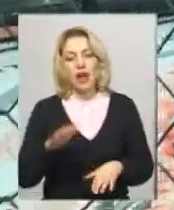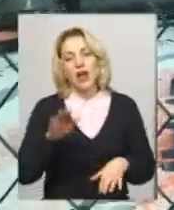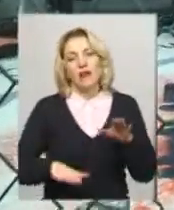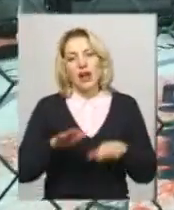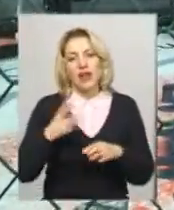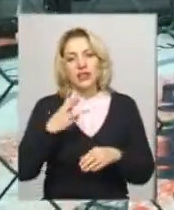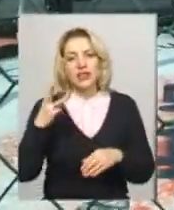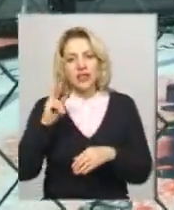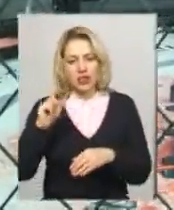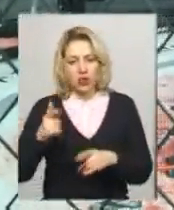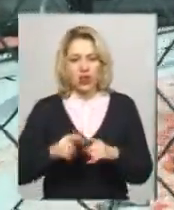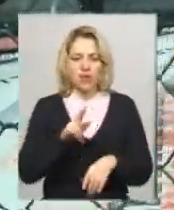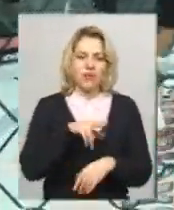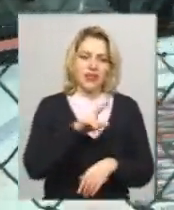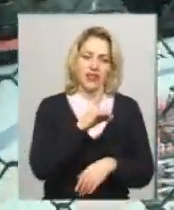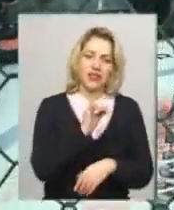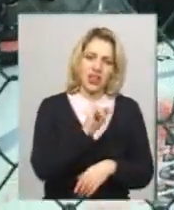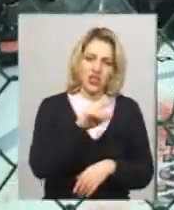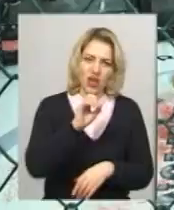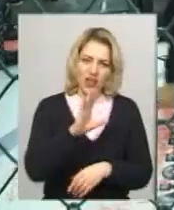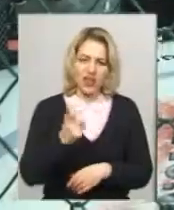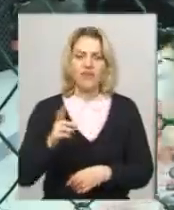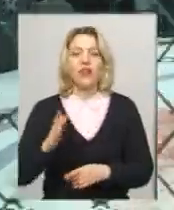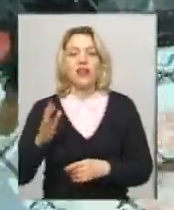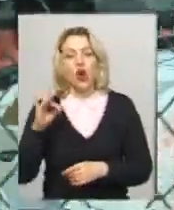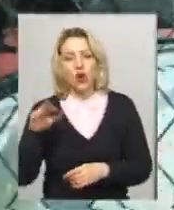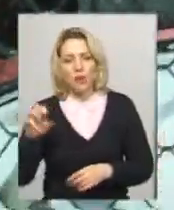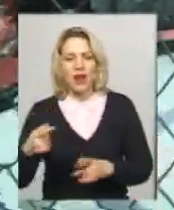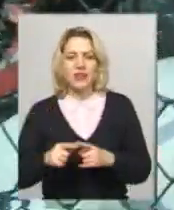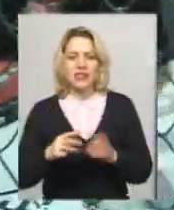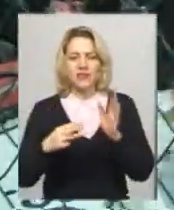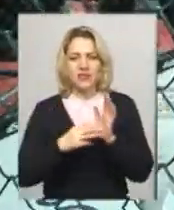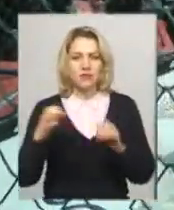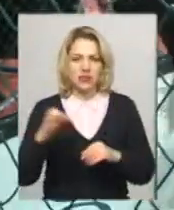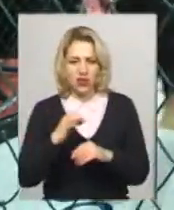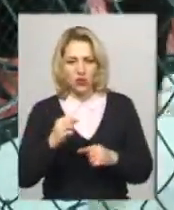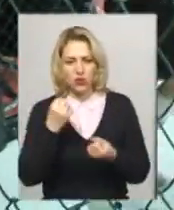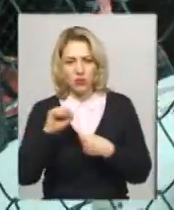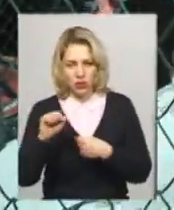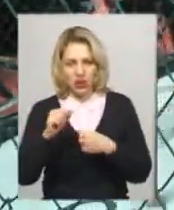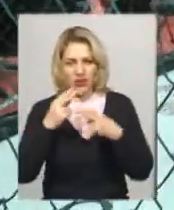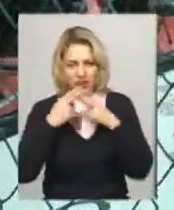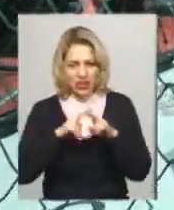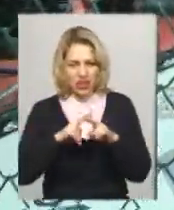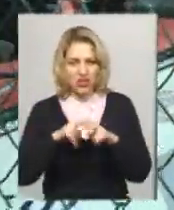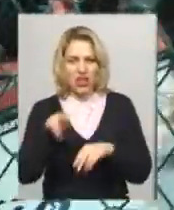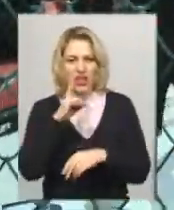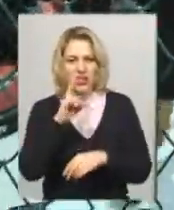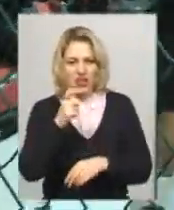поміж хмельничанами Даніілом Нечаєвим та Романом Сальо за хвилину вісім секунд технічним нокаутом перемагає Данііл Нечаєв.